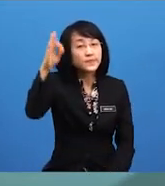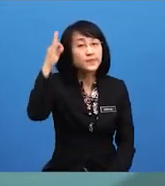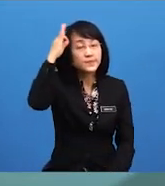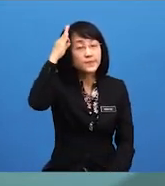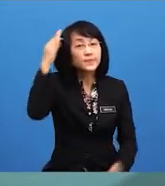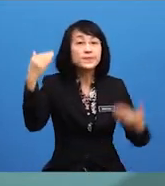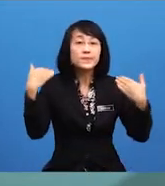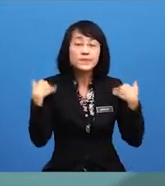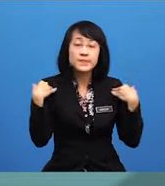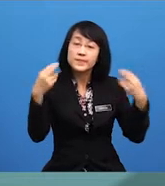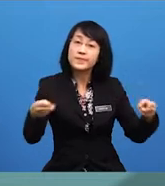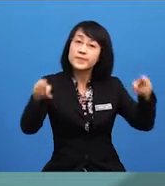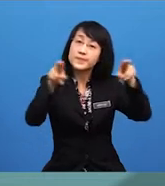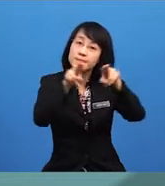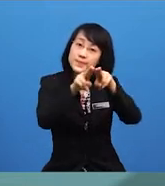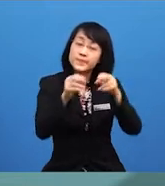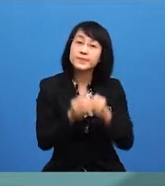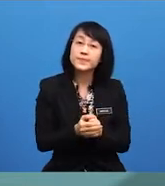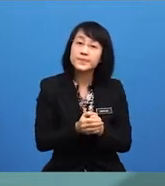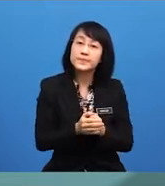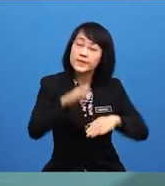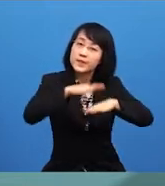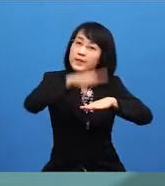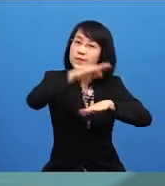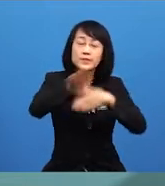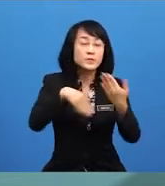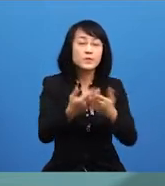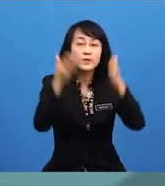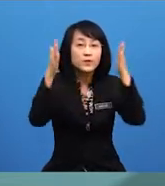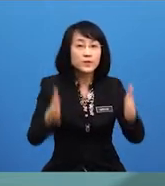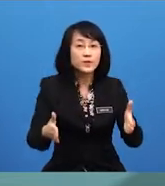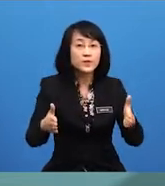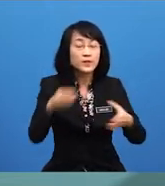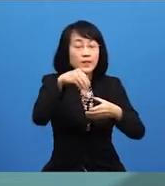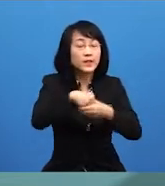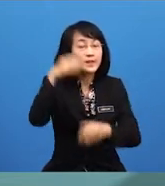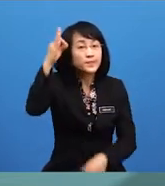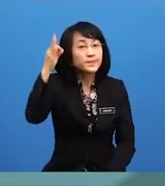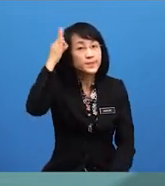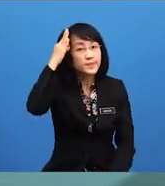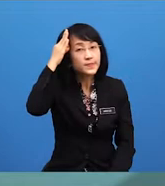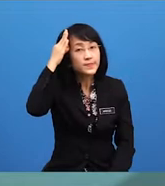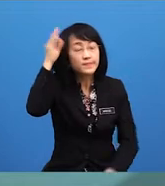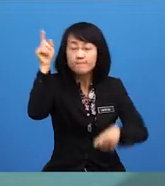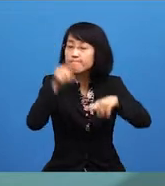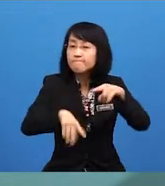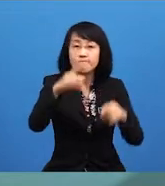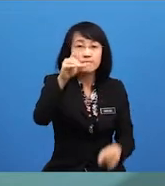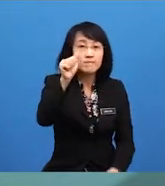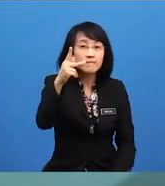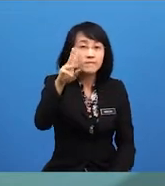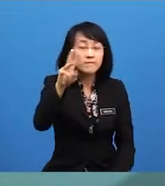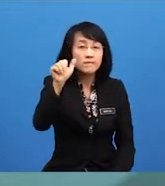mempunyai keutamaan dan mengatasi segala orang dalam Persekutuan dan tidak boleh didakwa